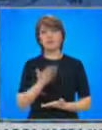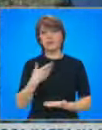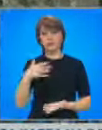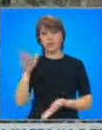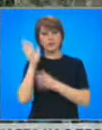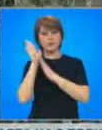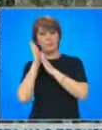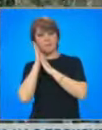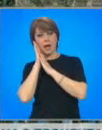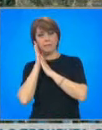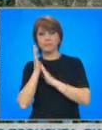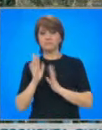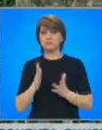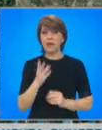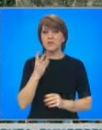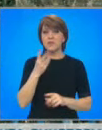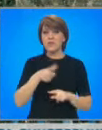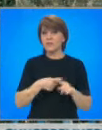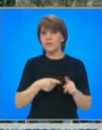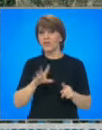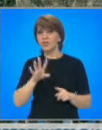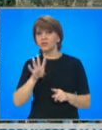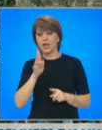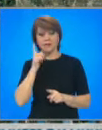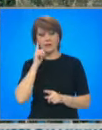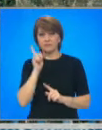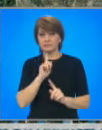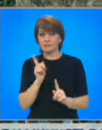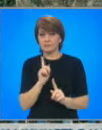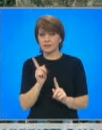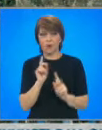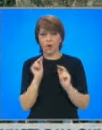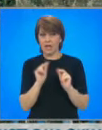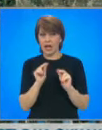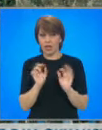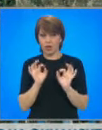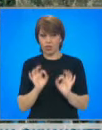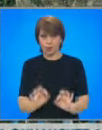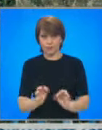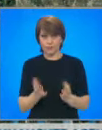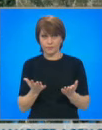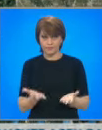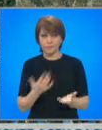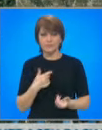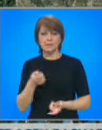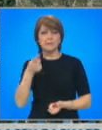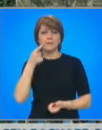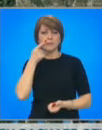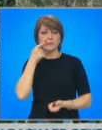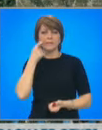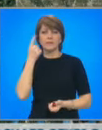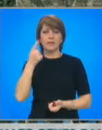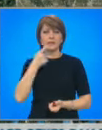и към 3.30 някъде, 4.30, не мога да ви кажа с точност, ми замириса на